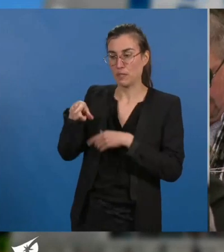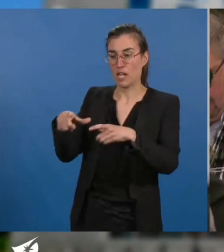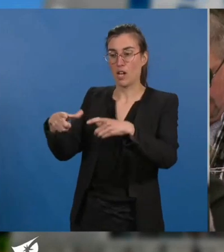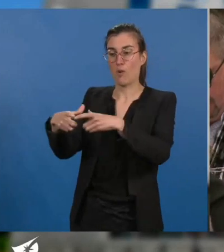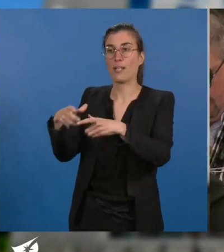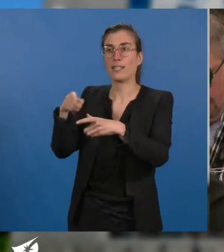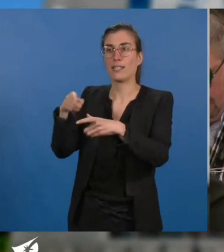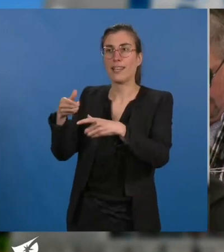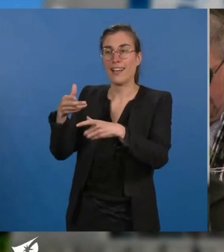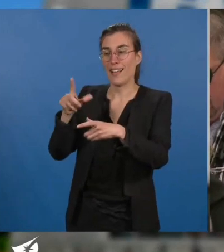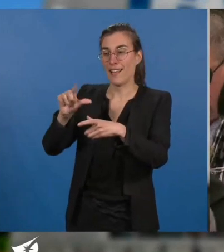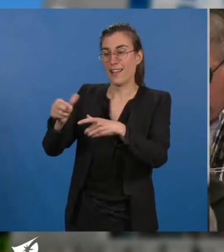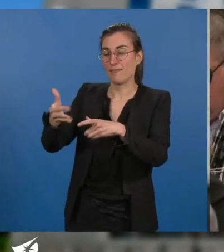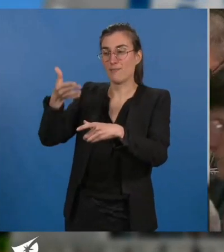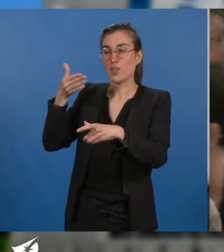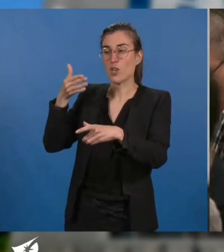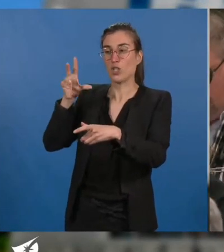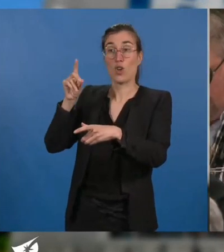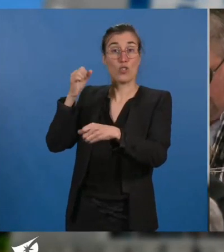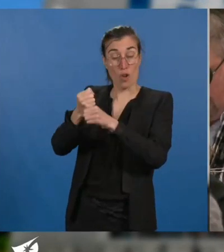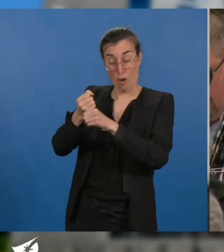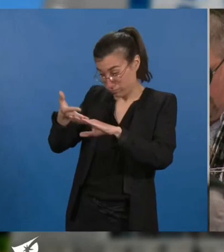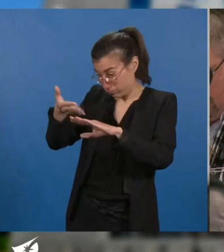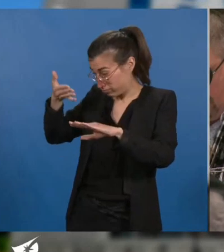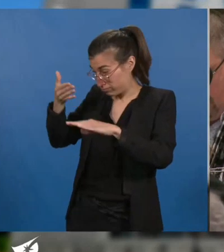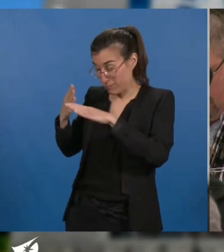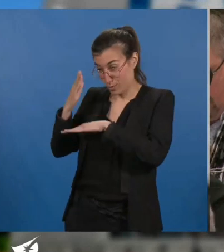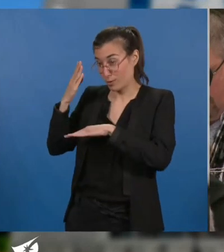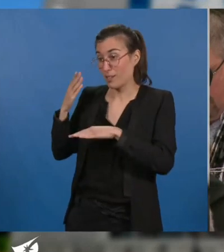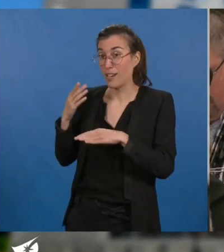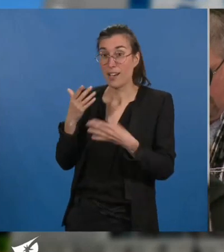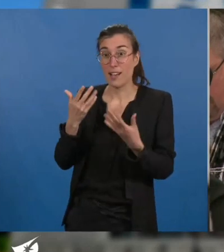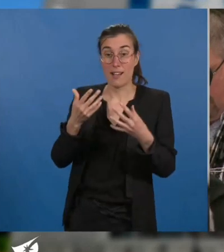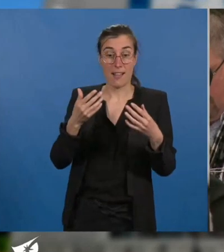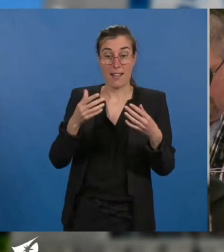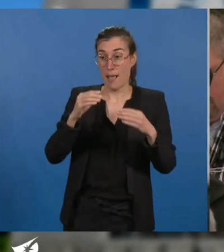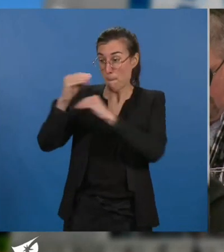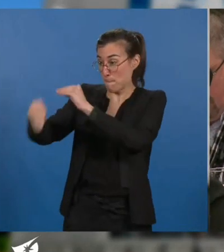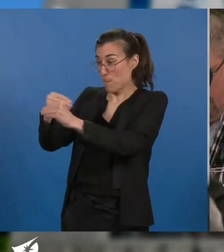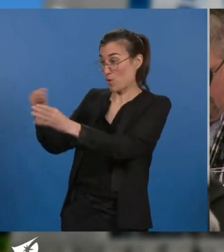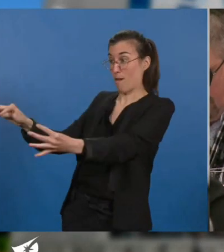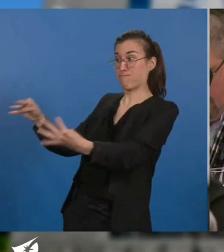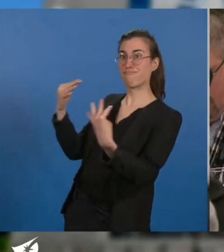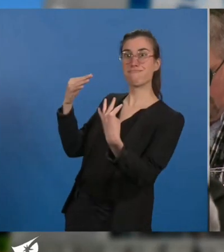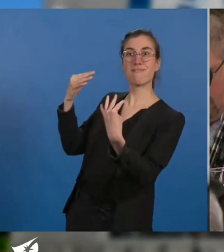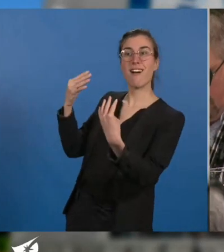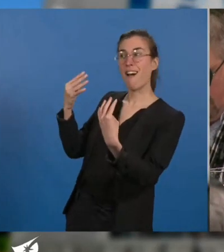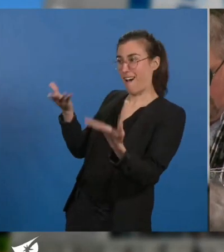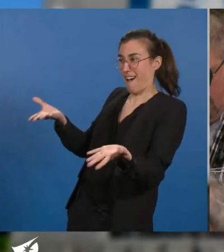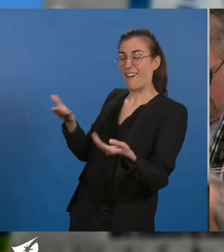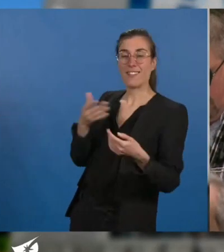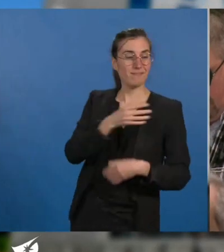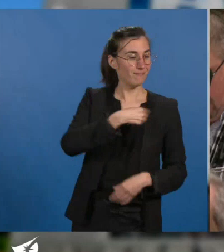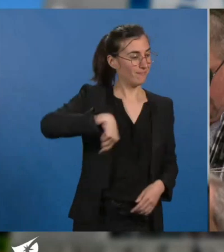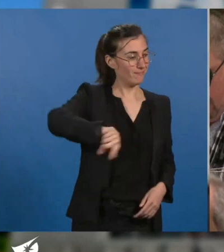et qui rayonne dans le monde entier, fait la fierté de nos habitants et habitants. Chaque traversée de nos rues